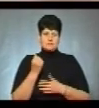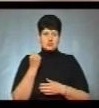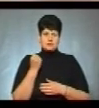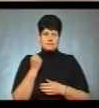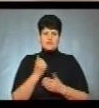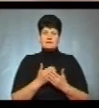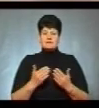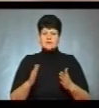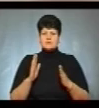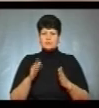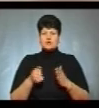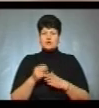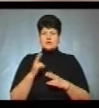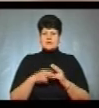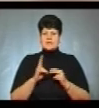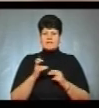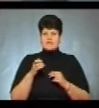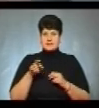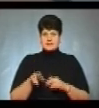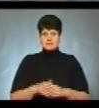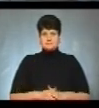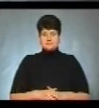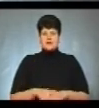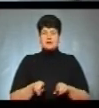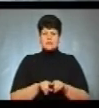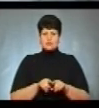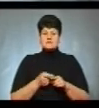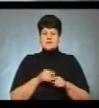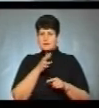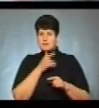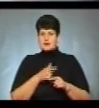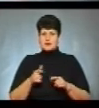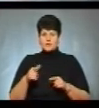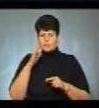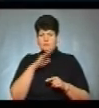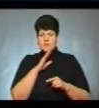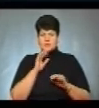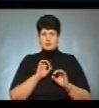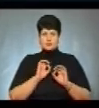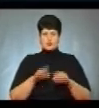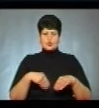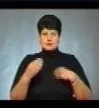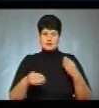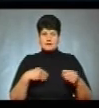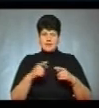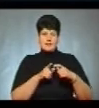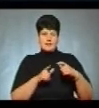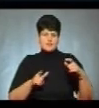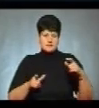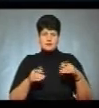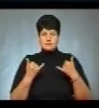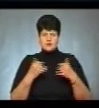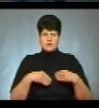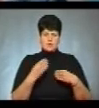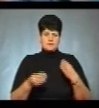Виставка діятиме до кінця квітня, каже Світлана Гуцуляк. Також у цей період батьки дітей з аутизмом розповсюджуватимуть інформаційні листівки, які їм